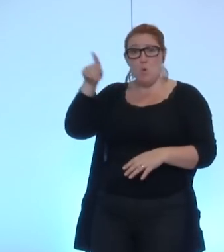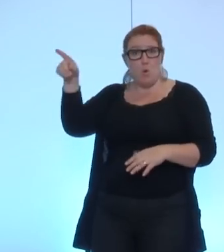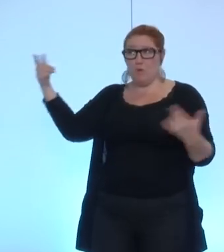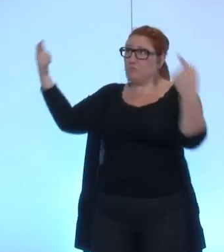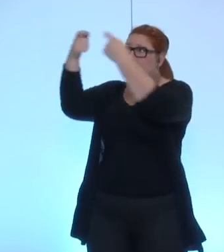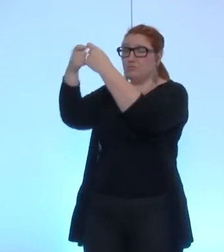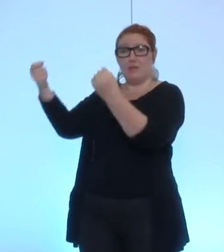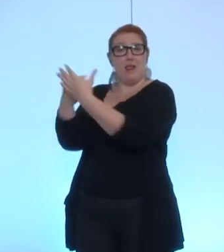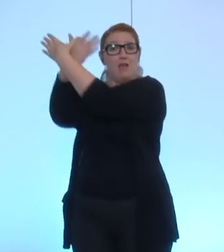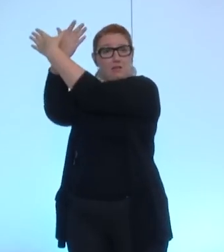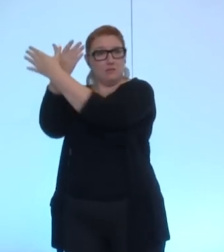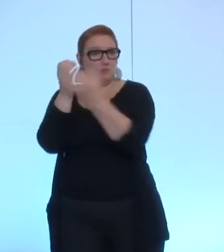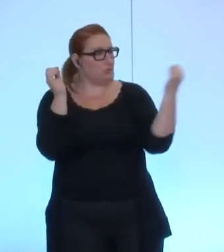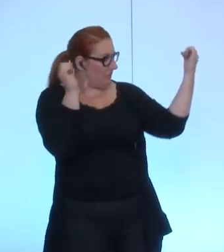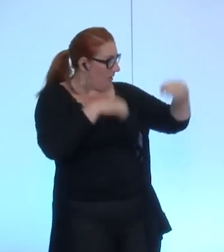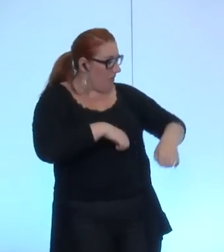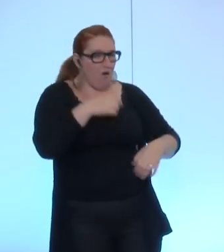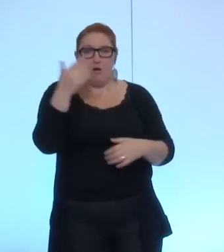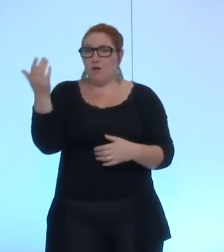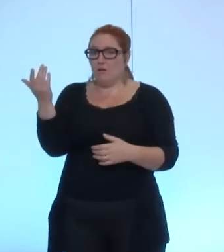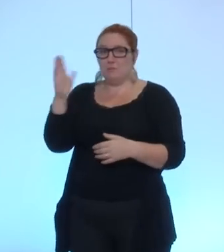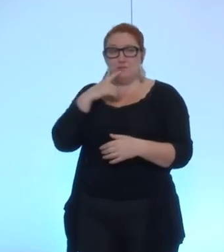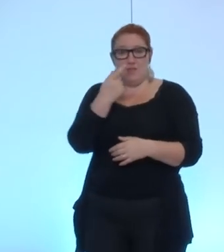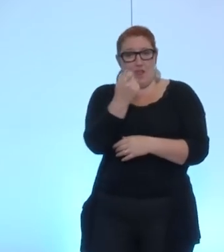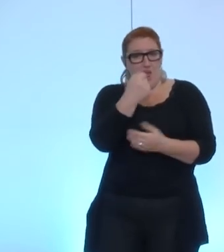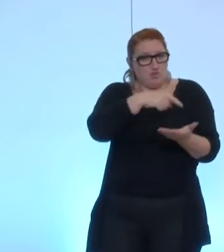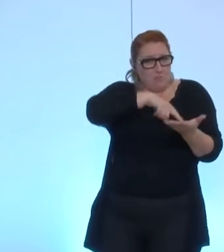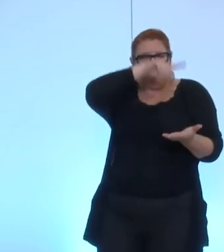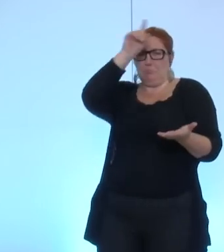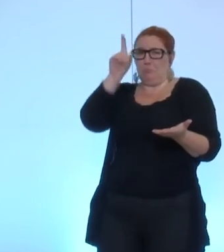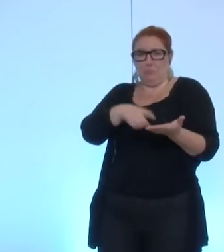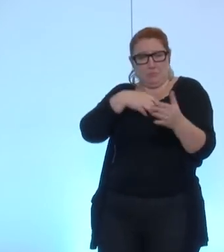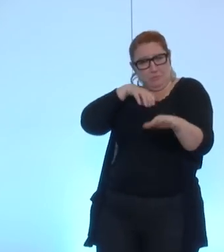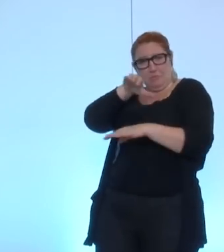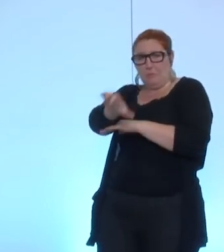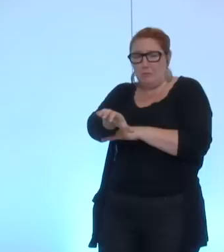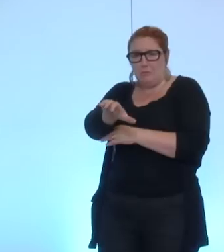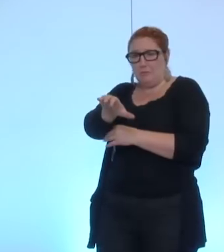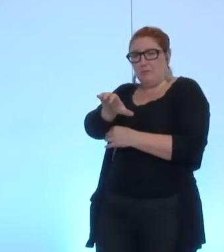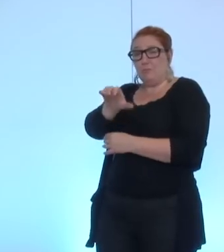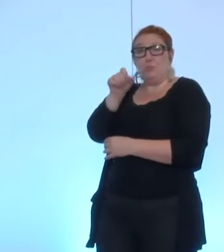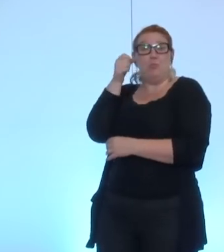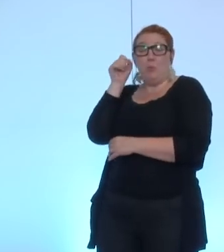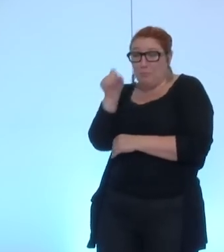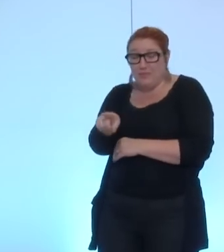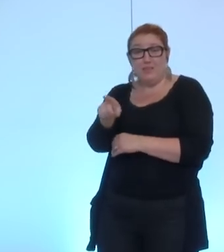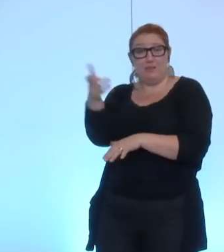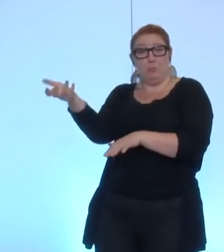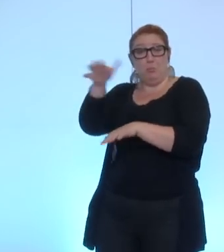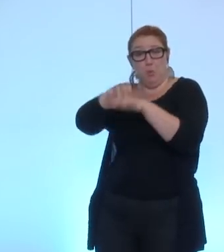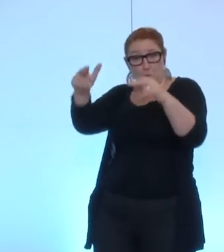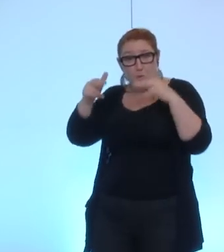permettra, et cette masse financière et cette masse financière qui est dévolue au pôle de compétitivité, nous la